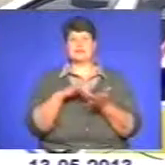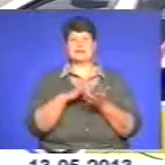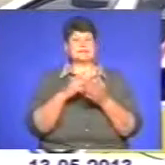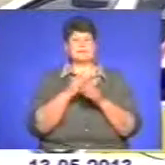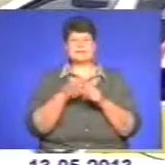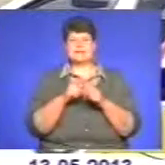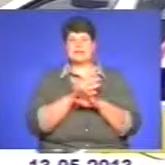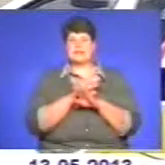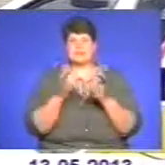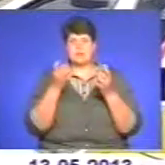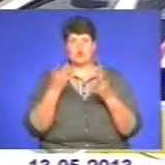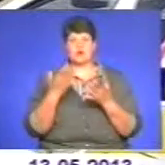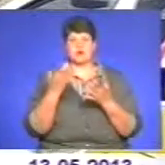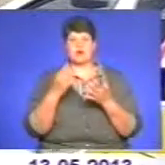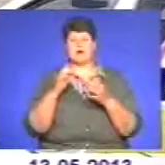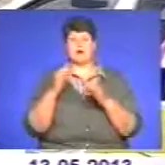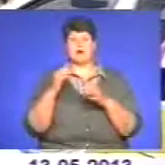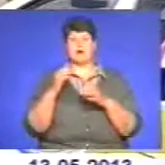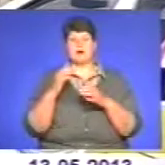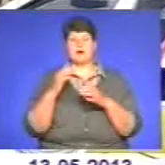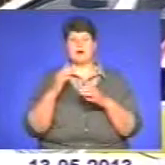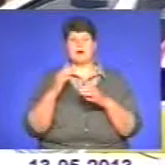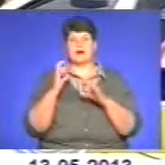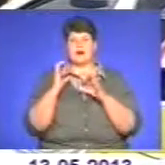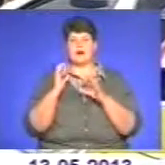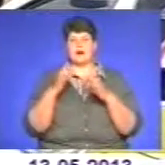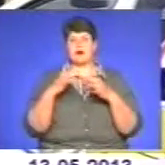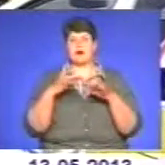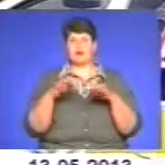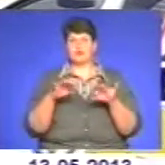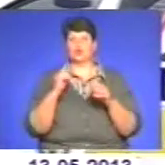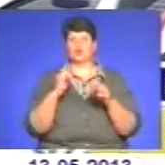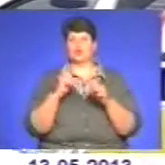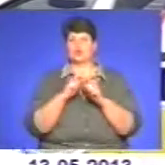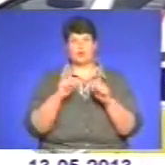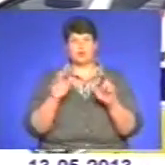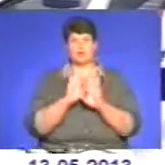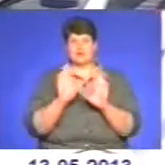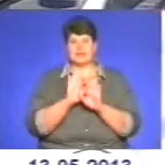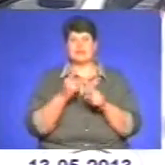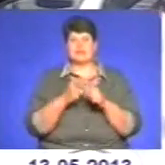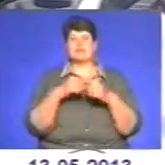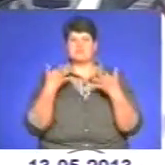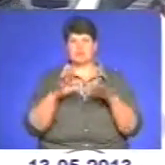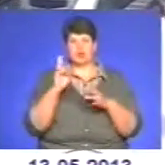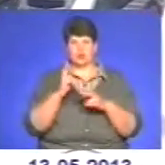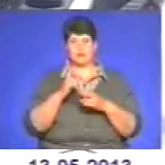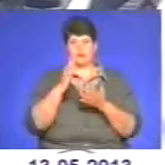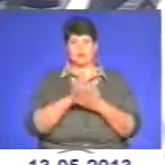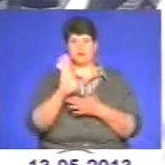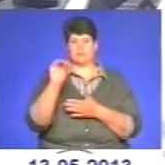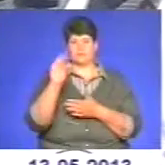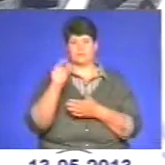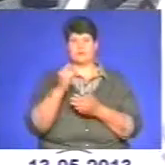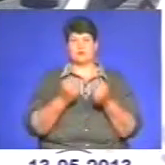є звичайна автошкола, де вчаться на права. Ми навчаємо людей, які вже пройшли таку підготовку, вони мають посвідчення